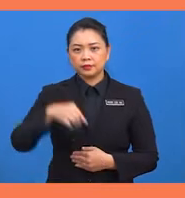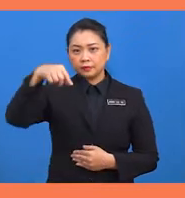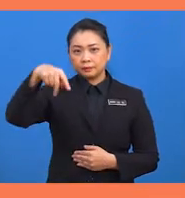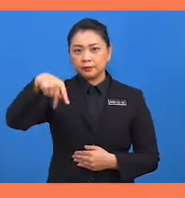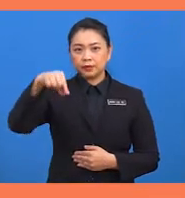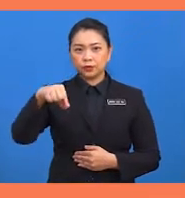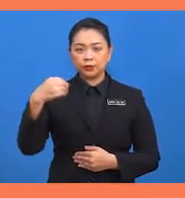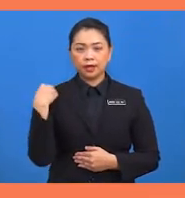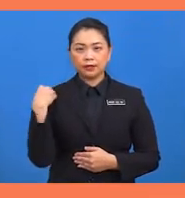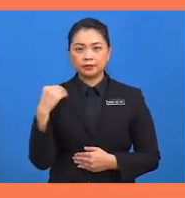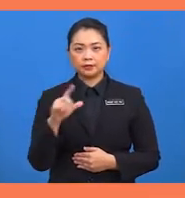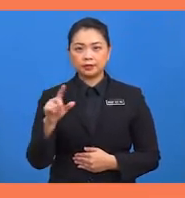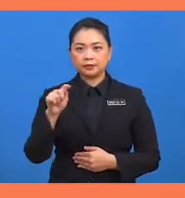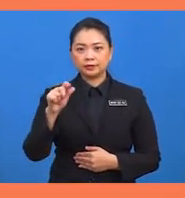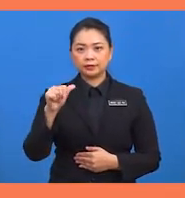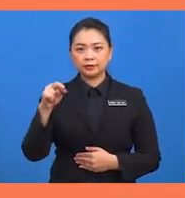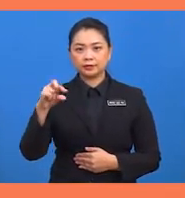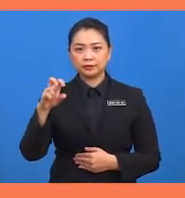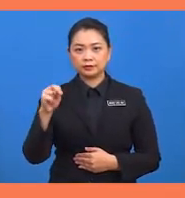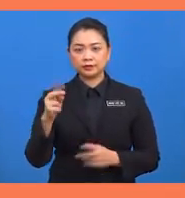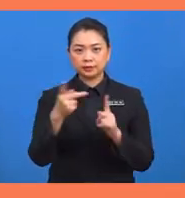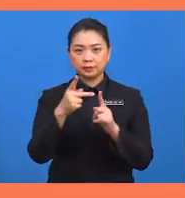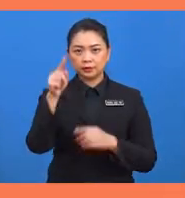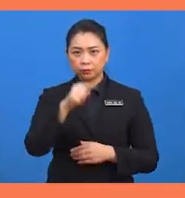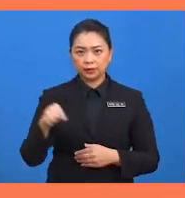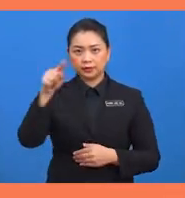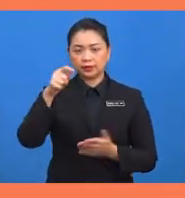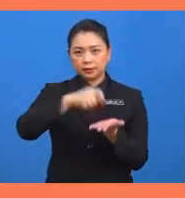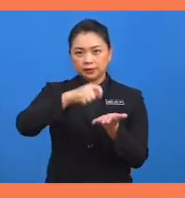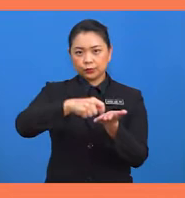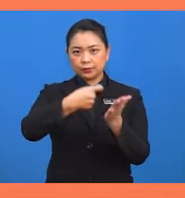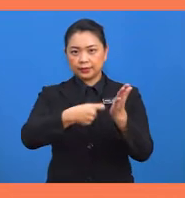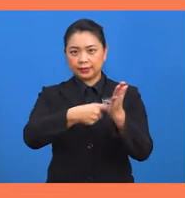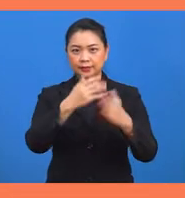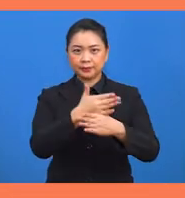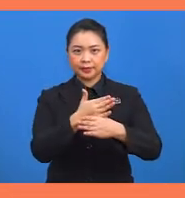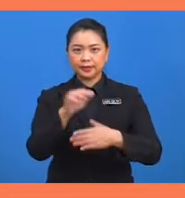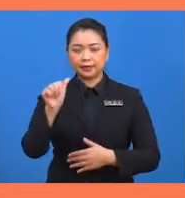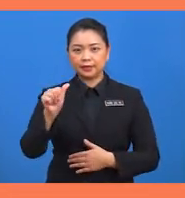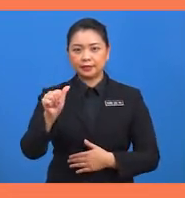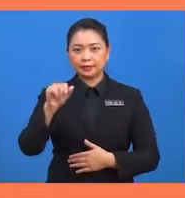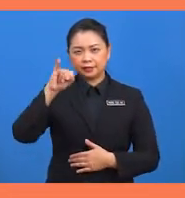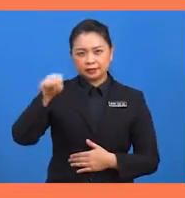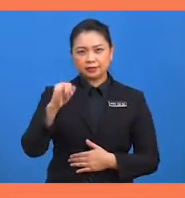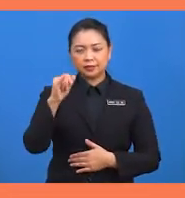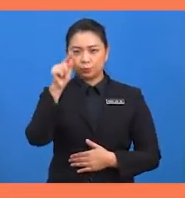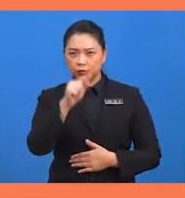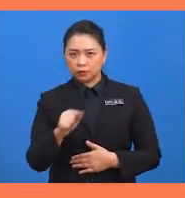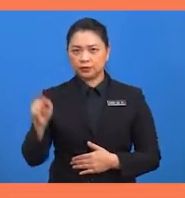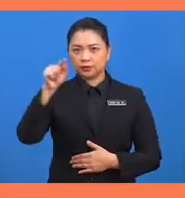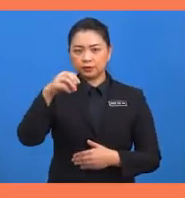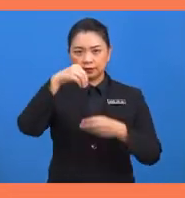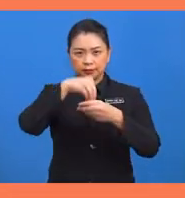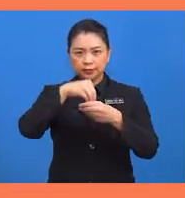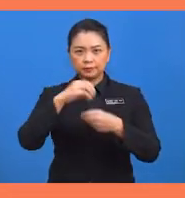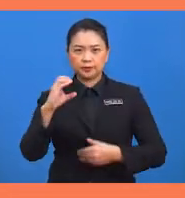PQ ialah tangen kepada bulatan. Hitung nilai bahagian A, jejari bulatan